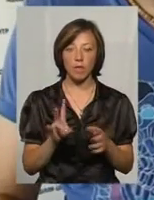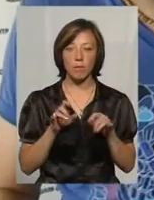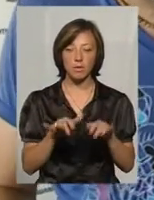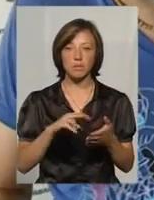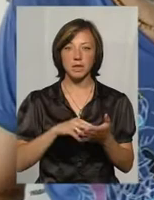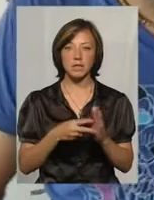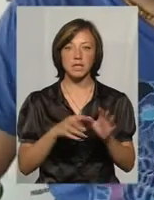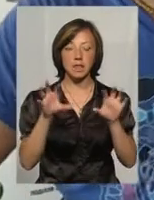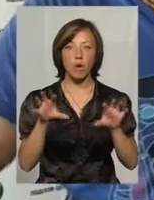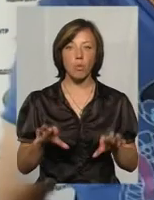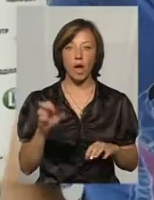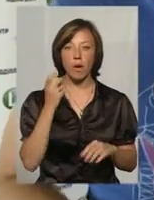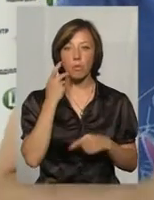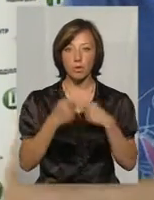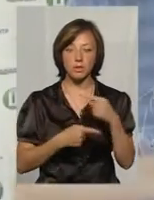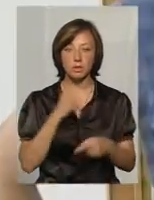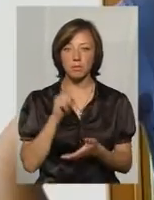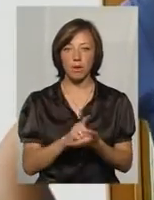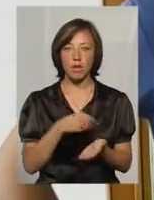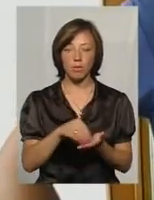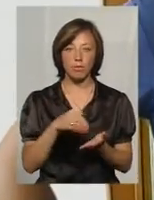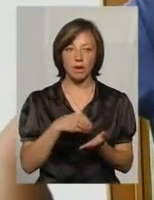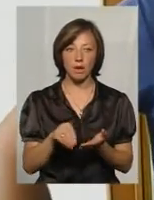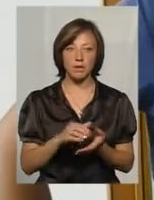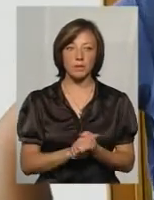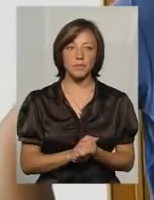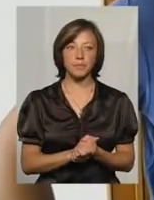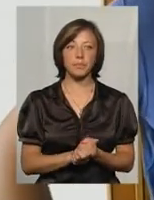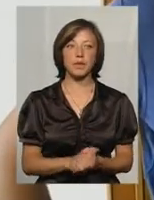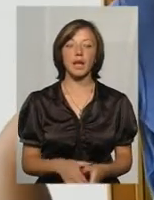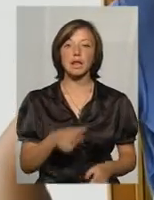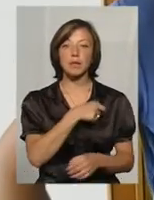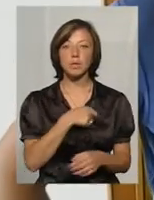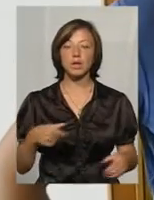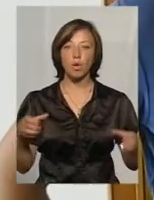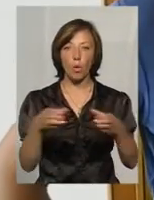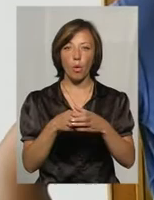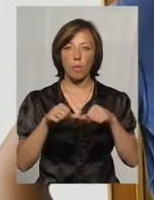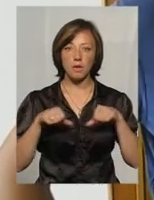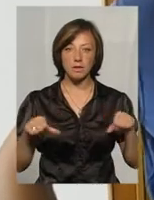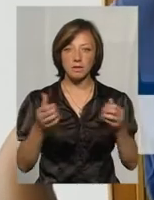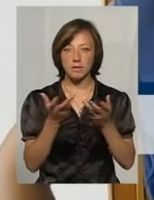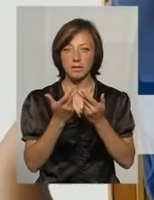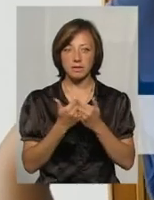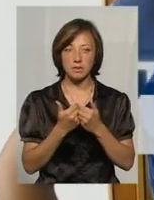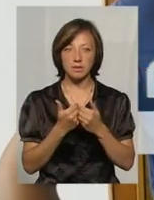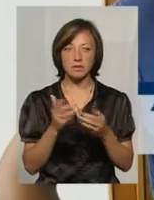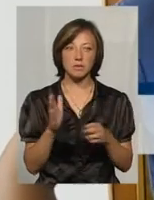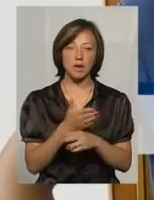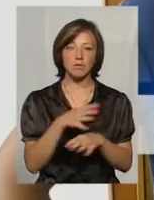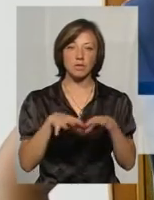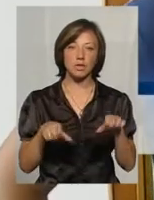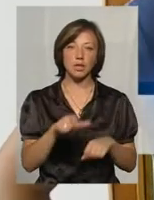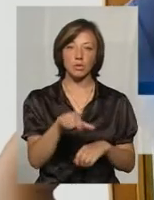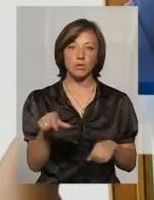це передбачає закон, а постійно мали їх купляти. Складається депутатська комісія, яка вираховує їхніх преступління, знімається з посади ці люди, і